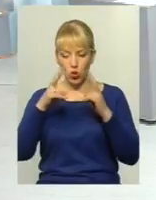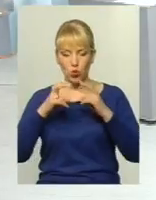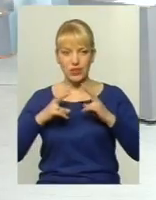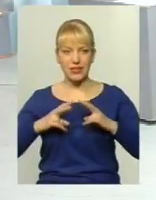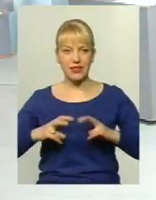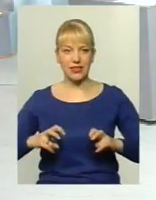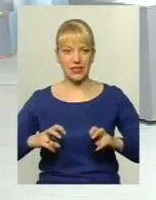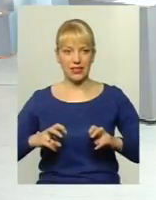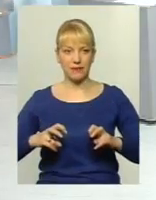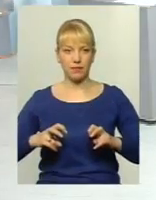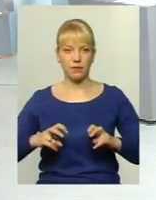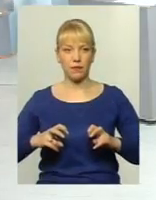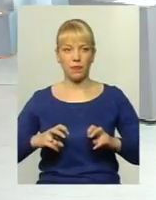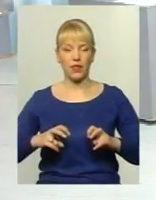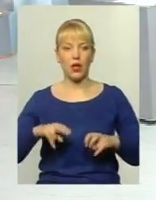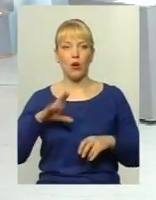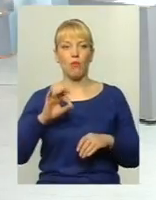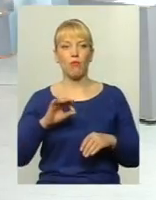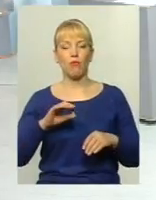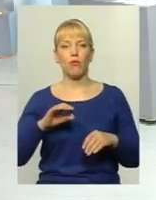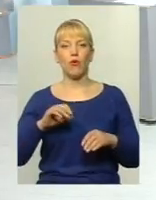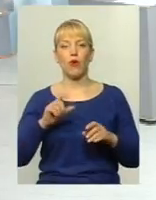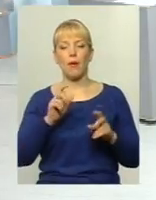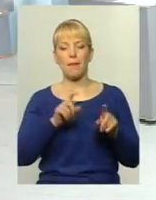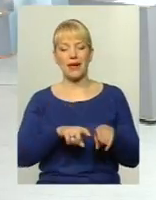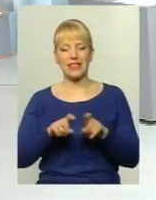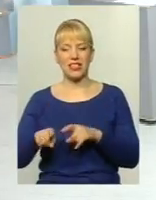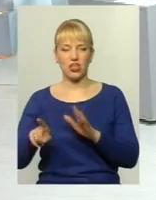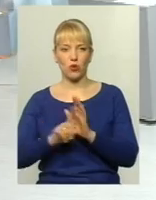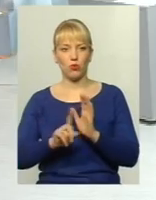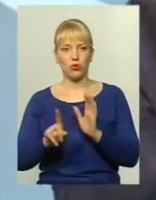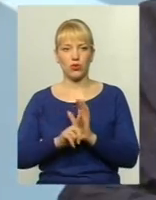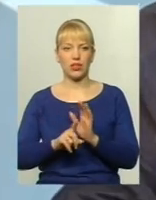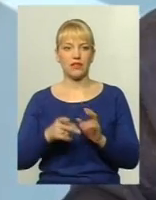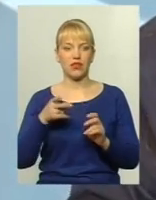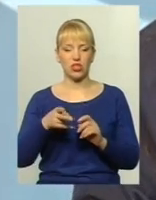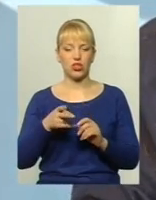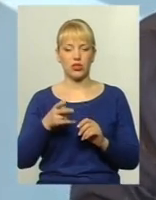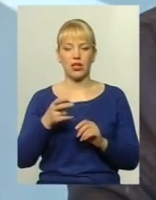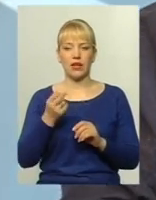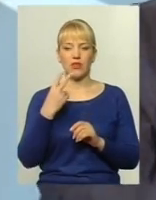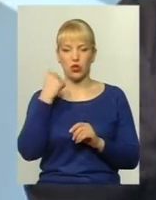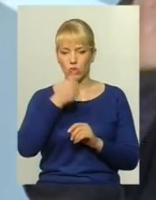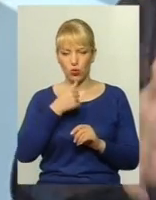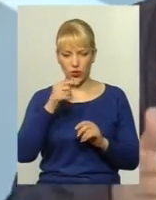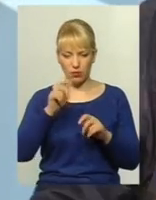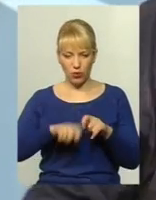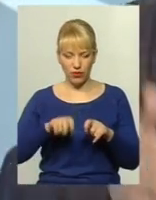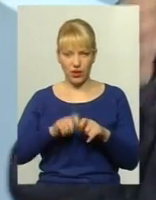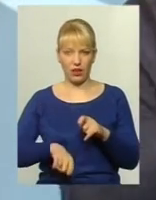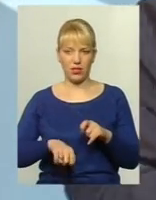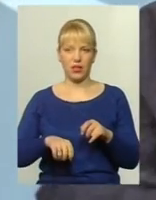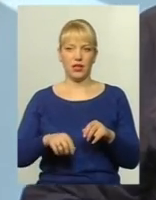департамент економіки. До речі, по пасажиропотоку. В 2007 році проводиться пасажиропотік. В 2012 році проводиться пасажиропотік. Це перед кожним